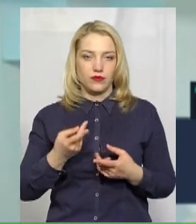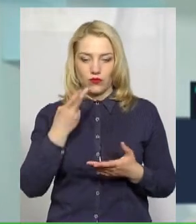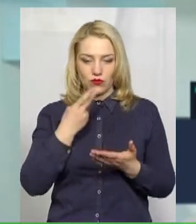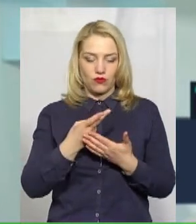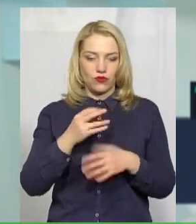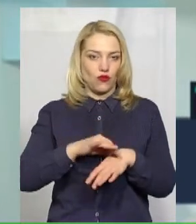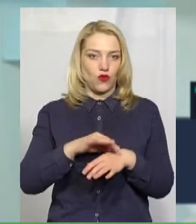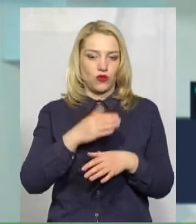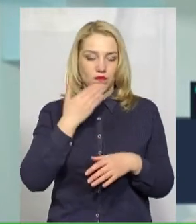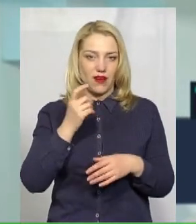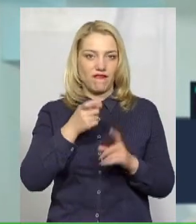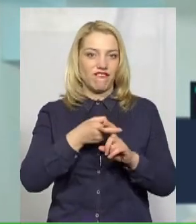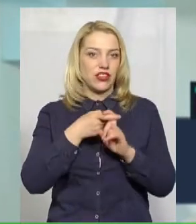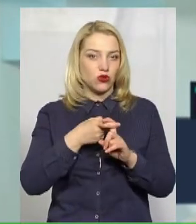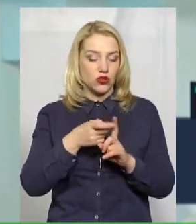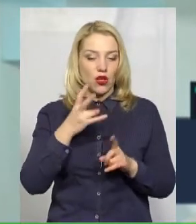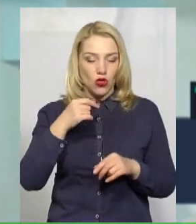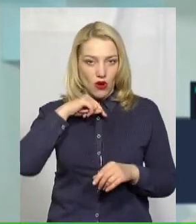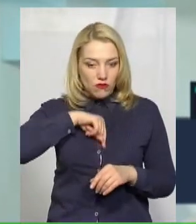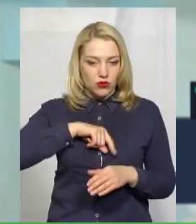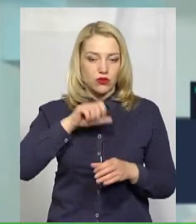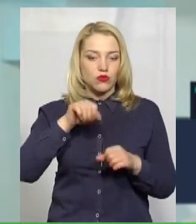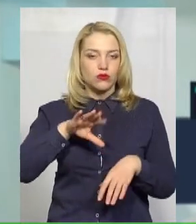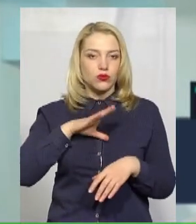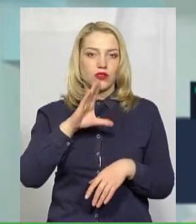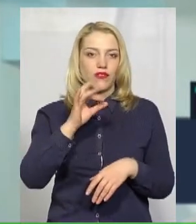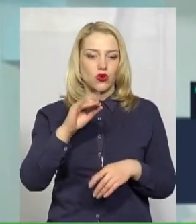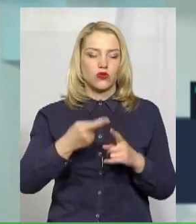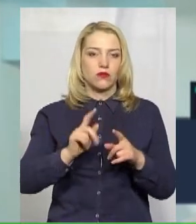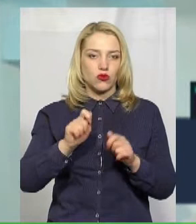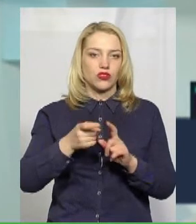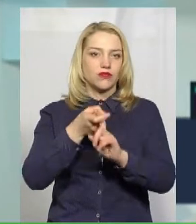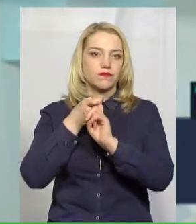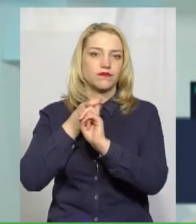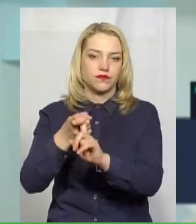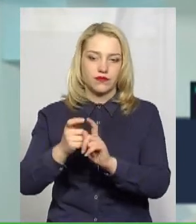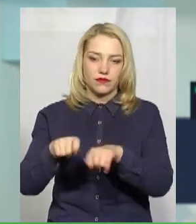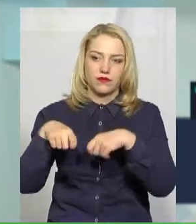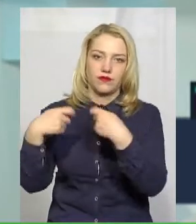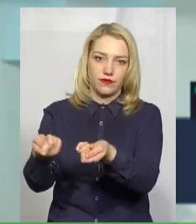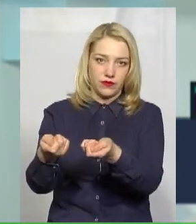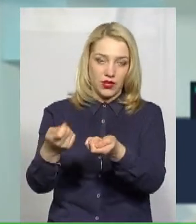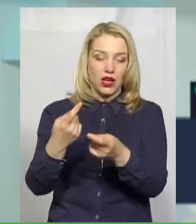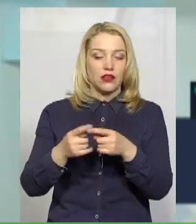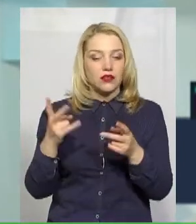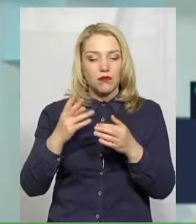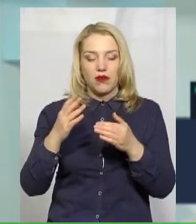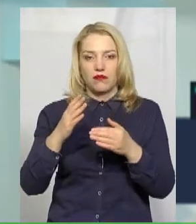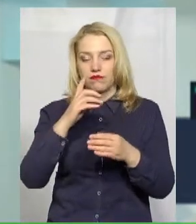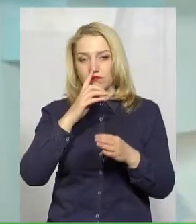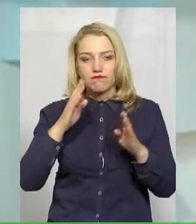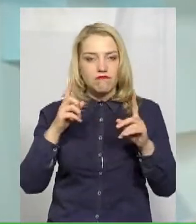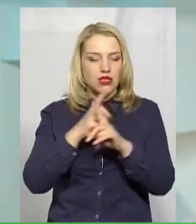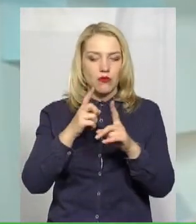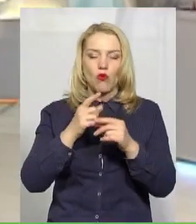вірусу, але вона може цим хворіти, тобто вона може просто переносити. Тобто потрібно мінімізувати цей такий контакт з будь-якими особами.